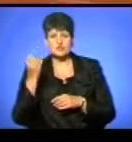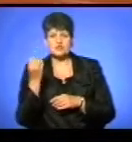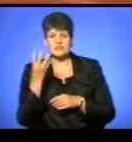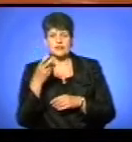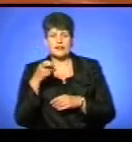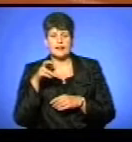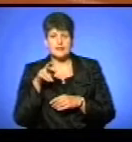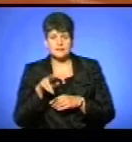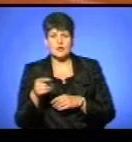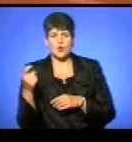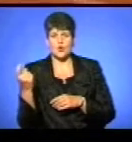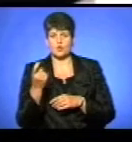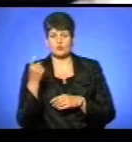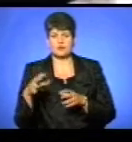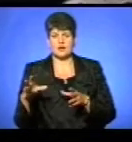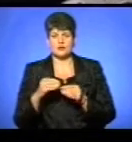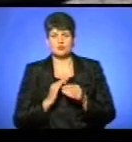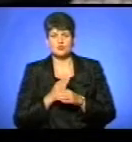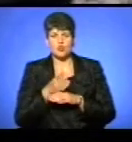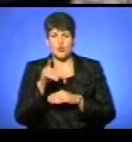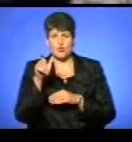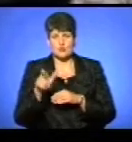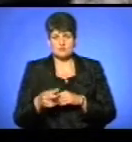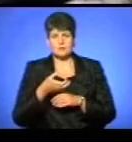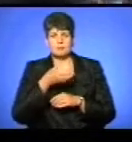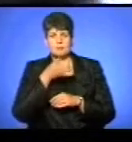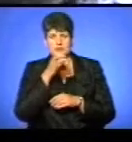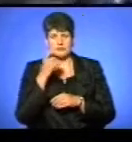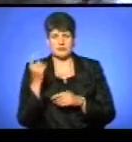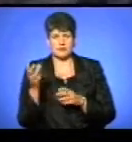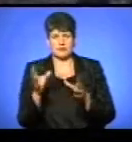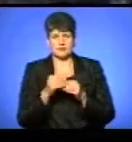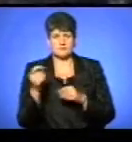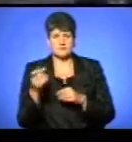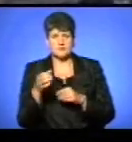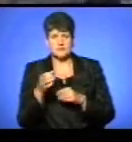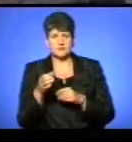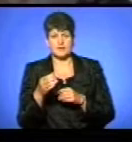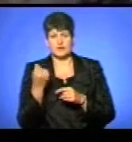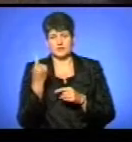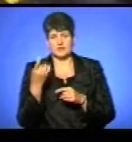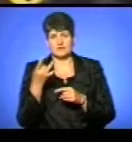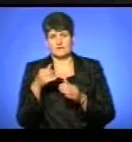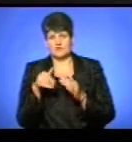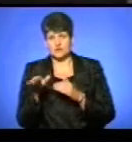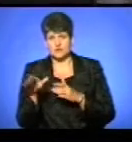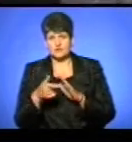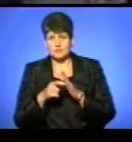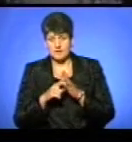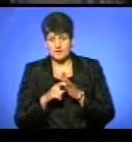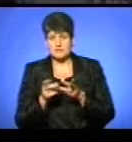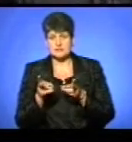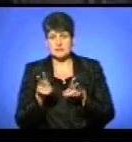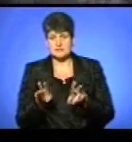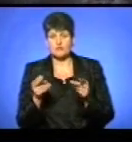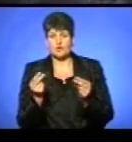липня господар помешкання разом з гостем вживали спиртні напої. На деякий час власник будівлі вийшов з кімнати і залишив на столі гроші. Господар повернувся,